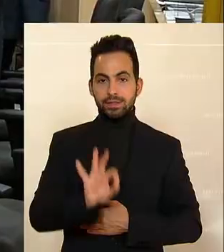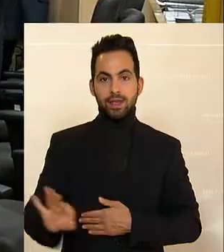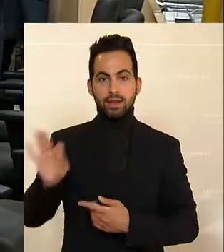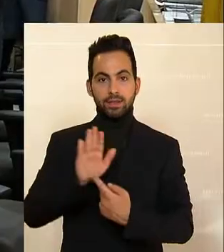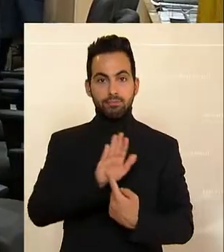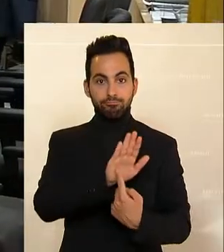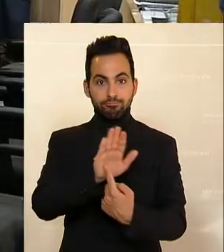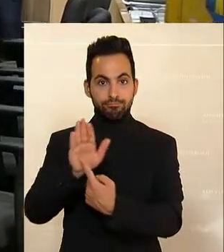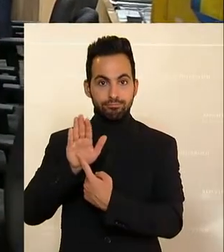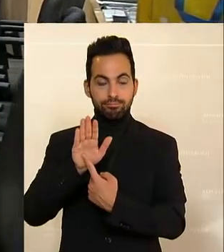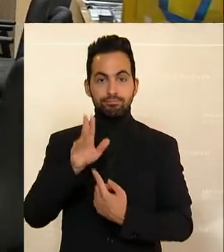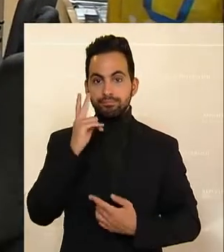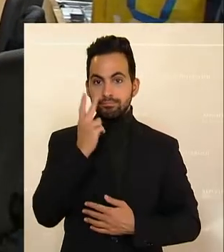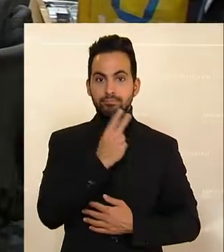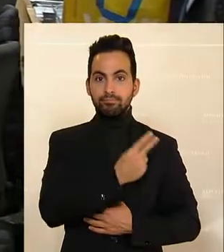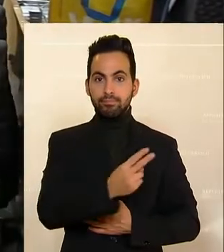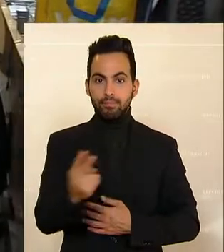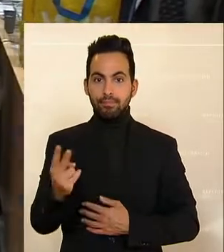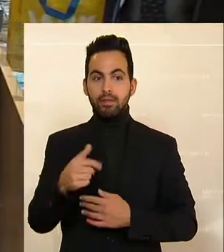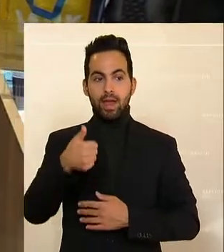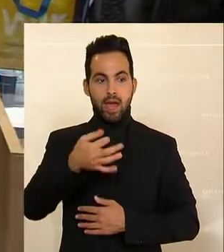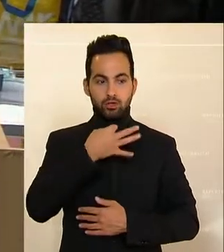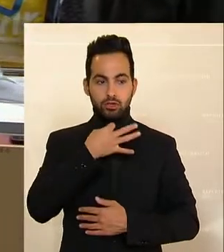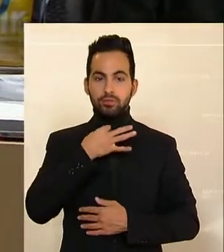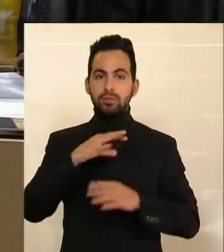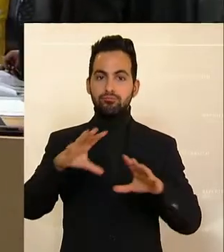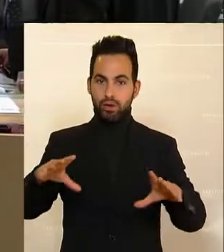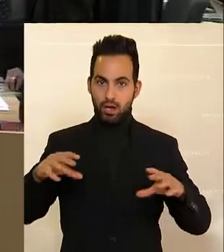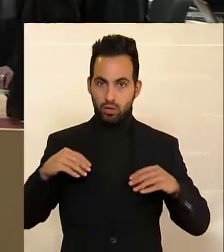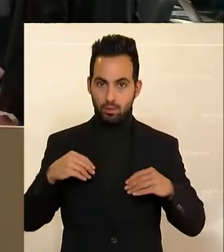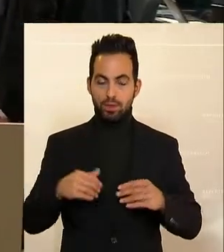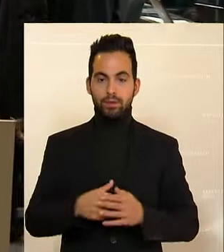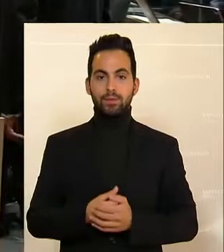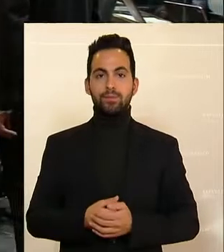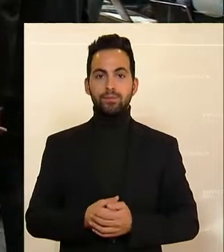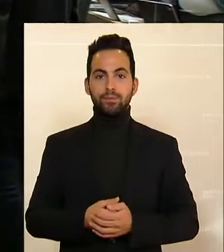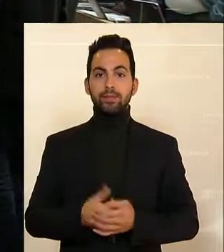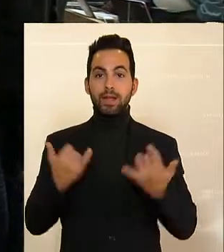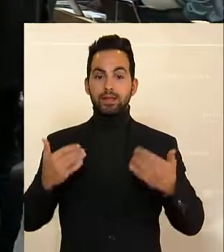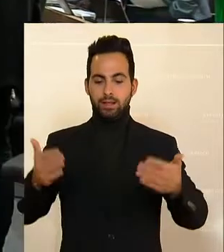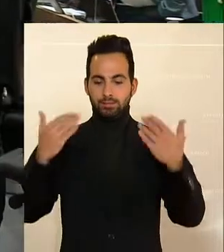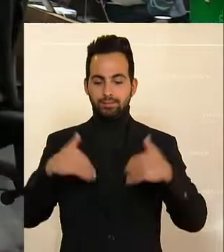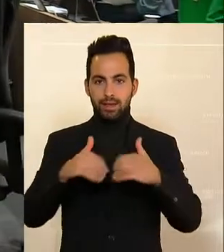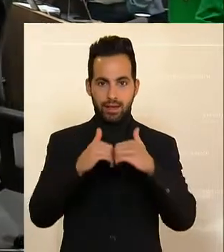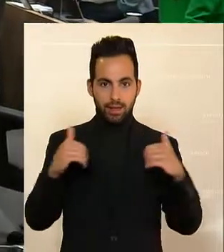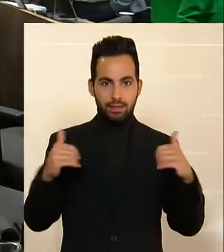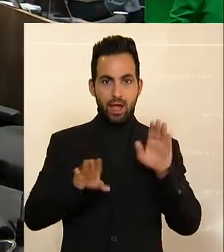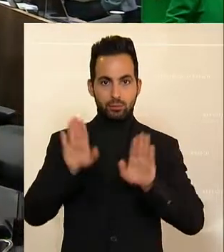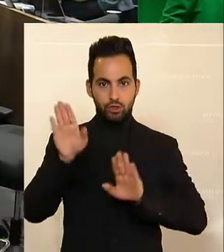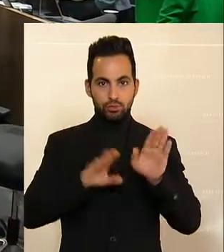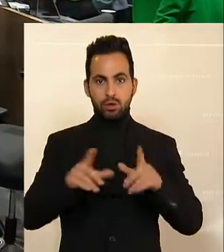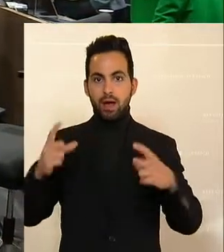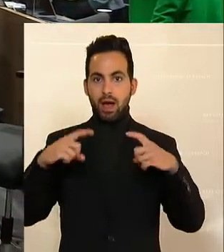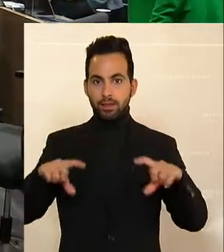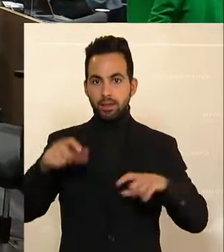um ein Zeichen. Das ist einstimmig so angenommen. Wir gelangen zur getrennten Abstimmung über Artikel